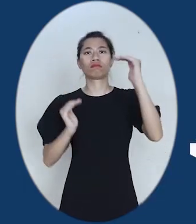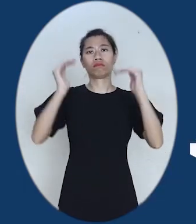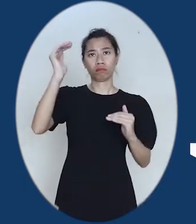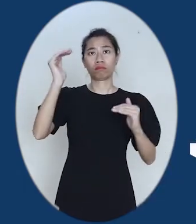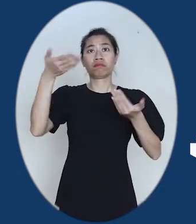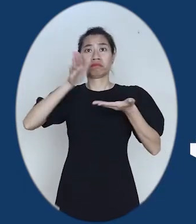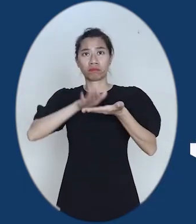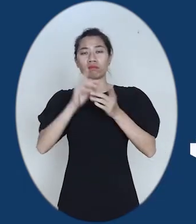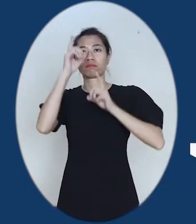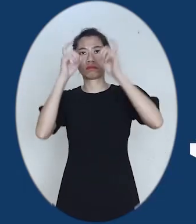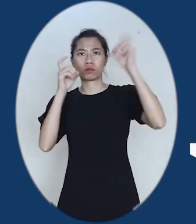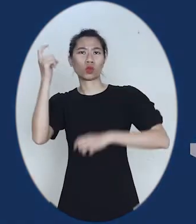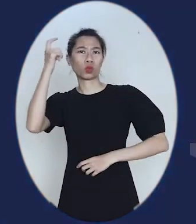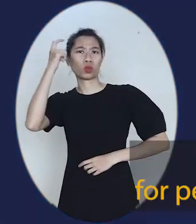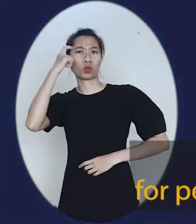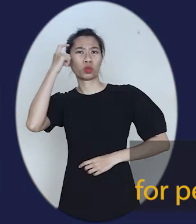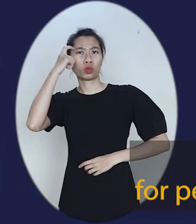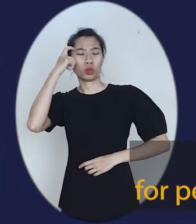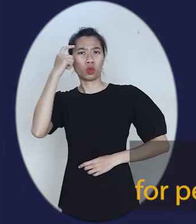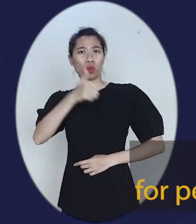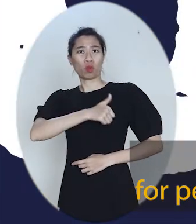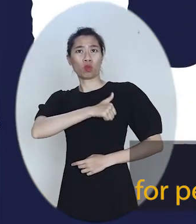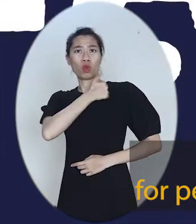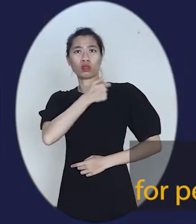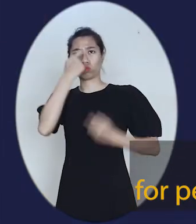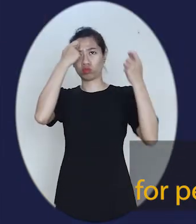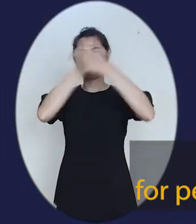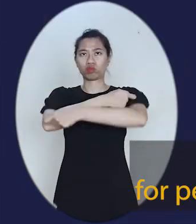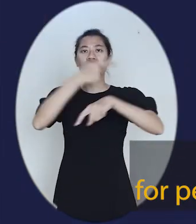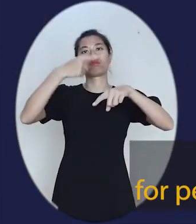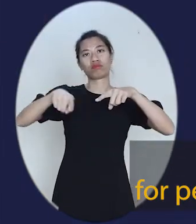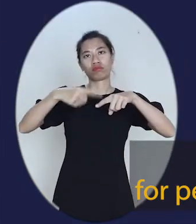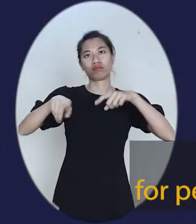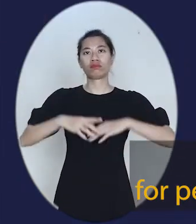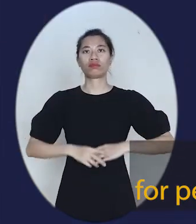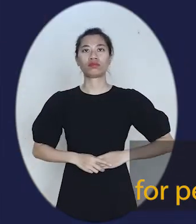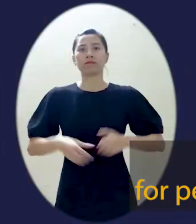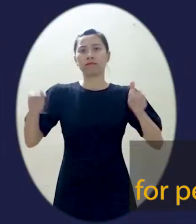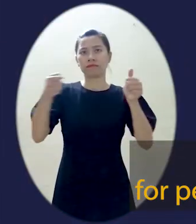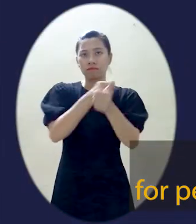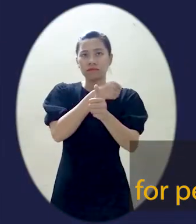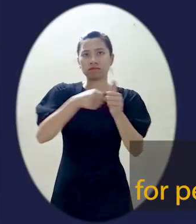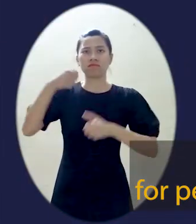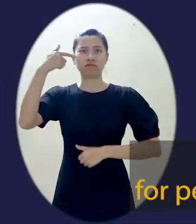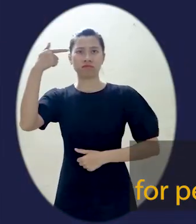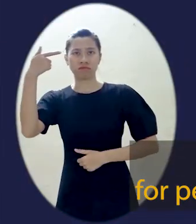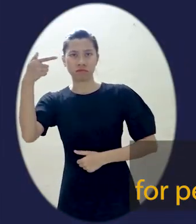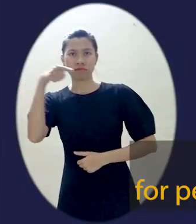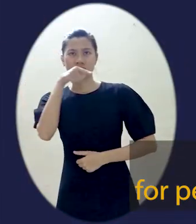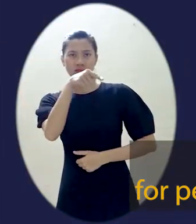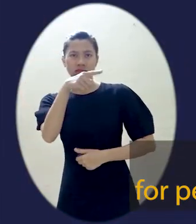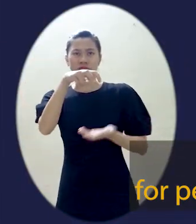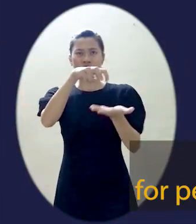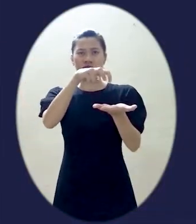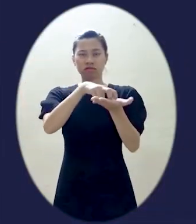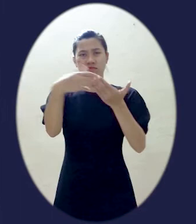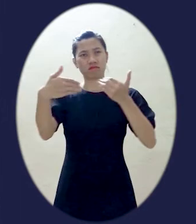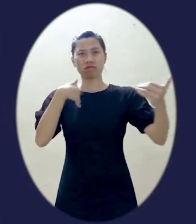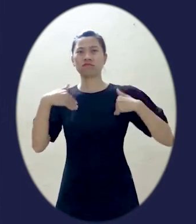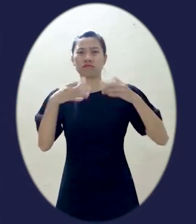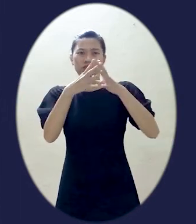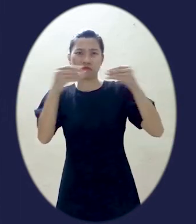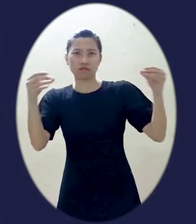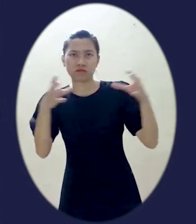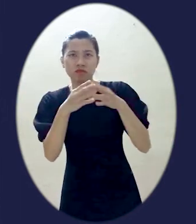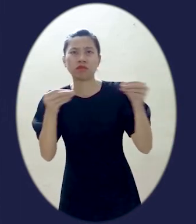trọng quyền của mỗi giới Bạo lực giới gây ra hậu quả nặng nề đối với người khuyết tật, gia đình và cộng đồng Bao gồm làm